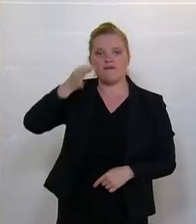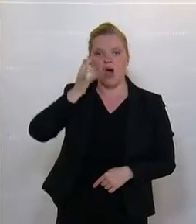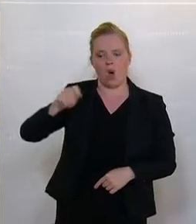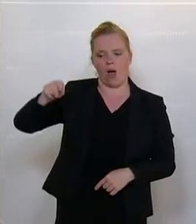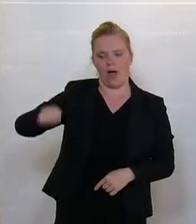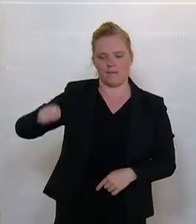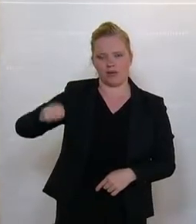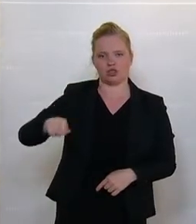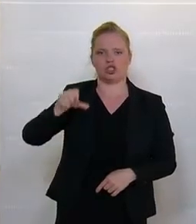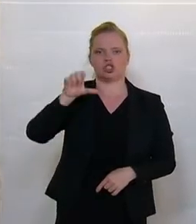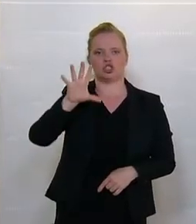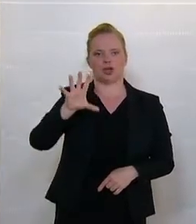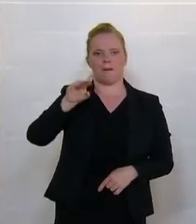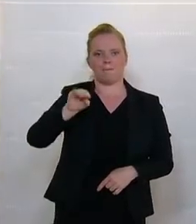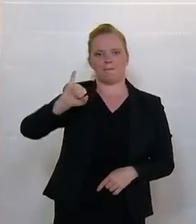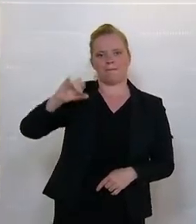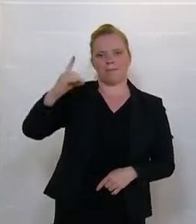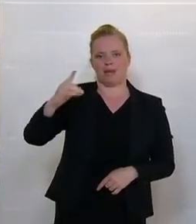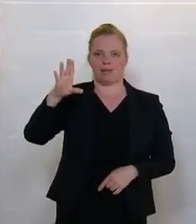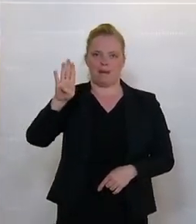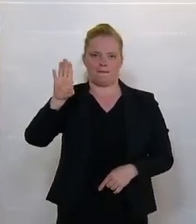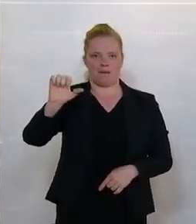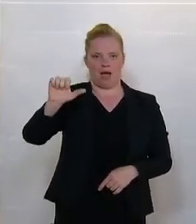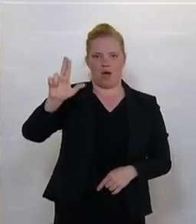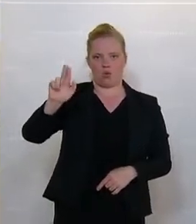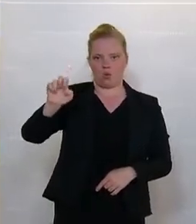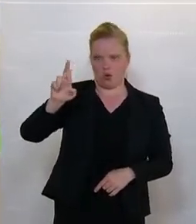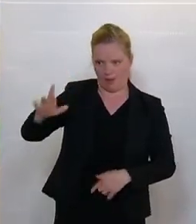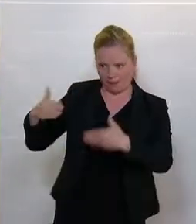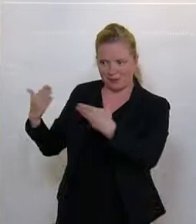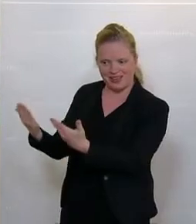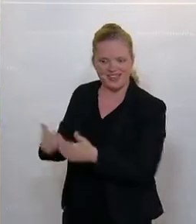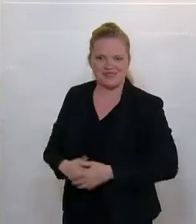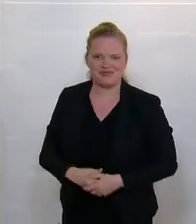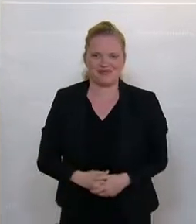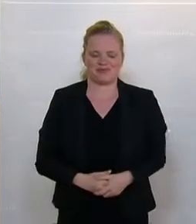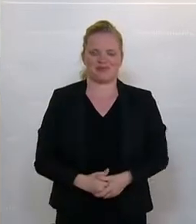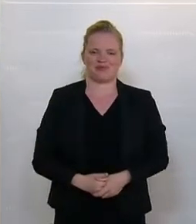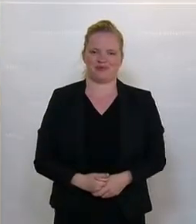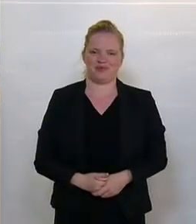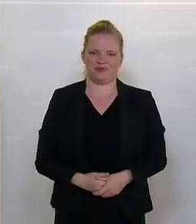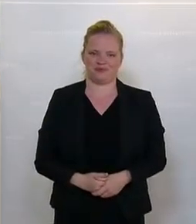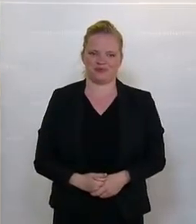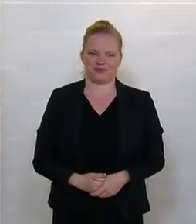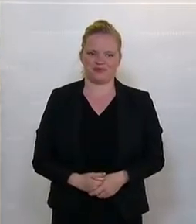Der nächste Redner kommt aus dem Europaparlament, das ist Simone Schmidbauer von der ÖVP.